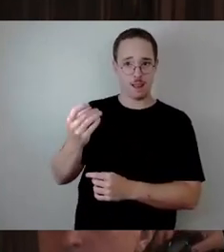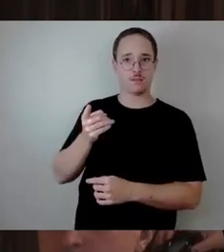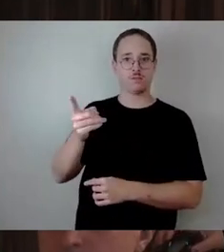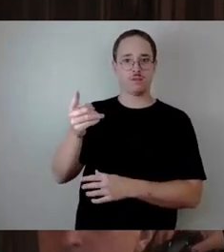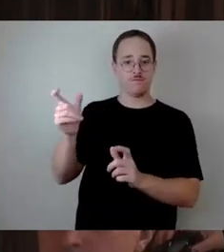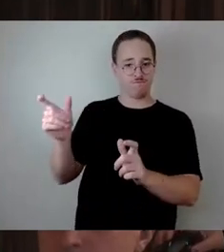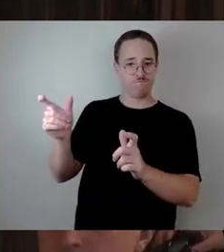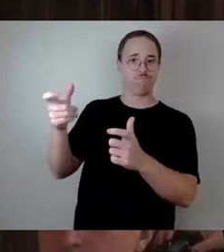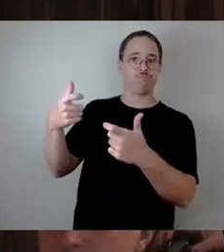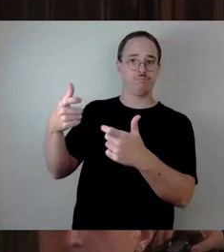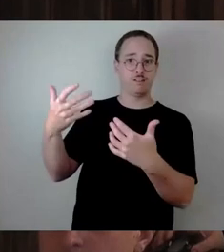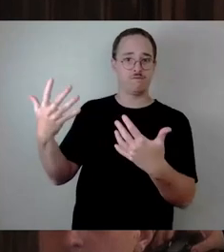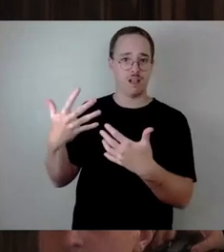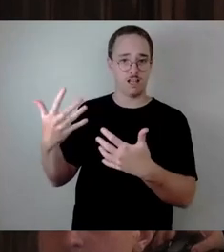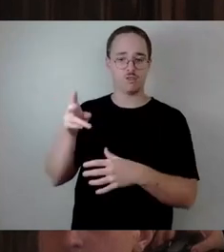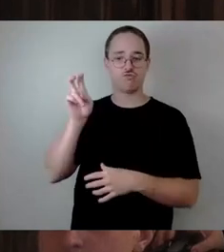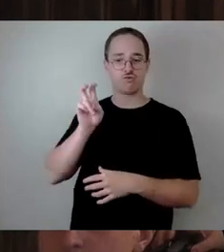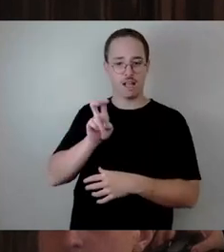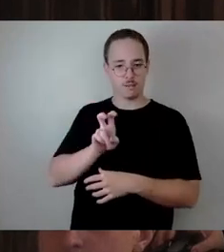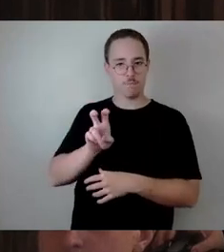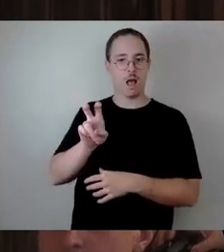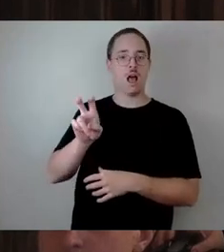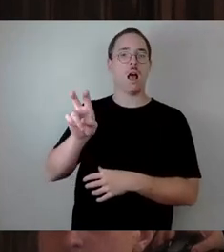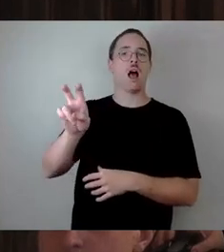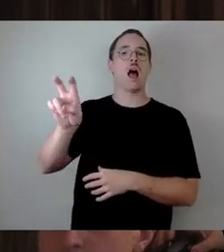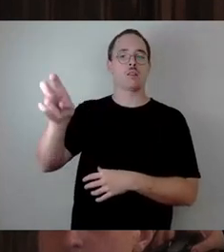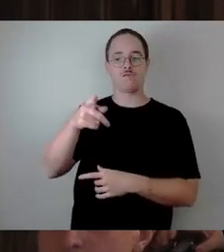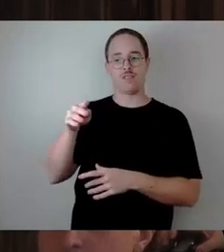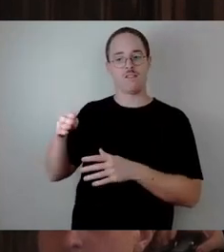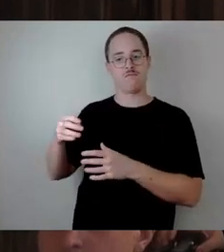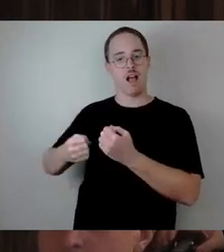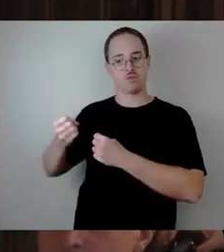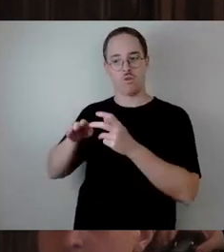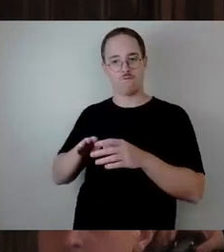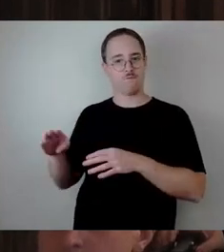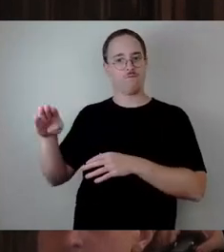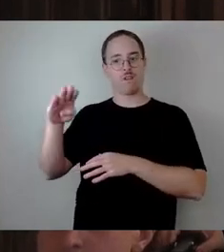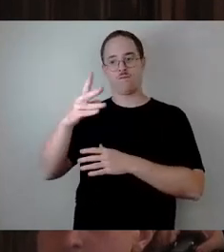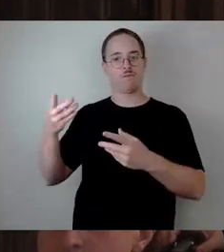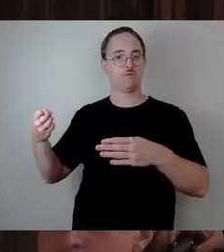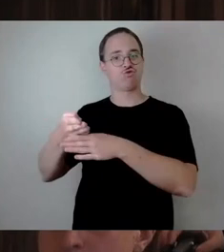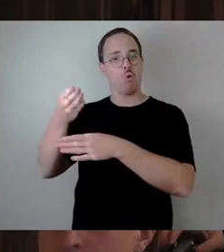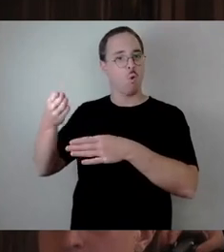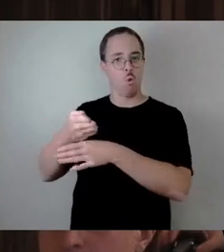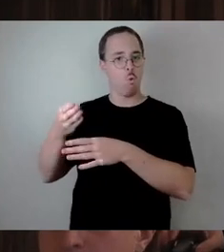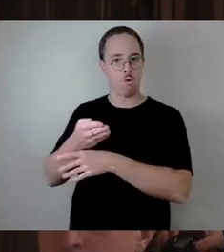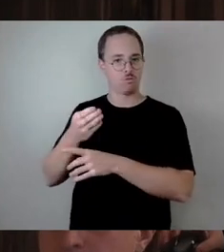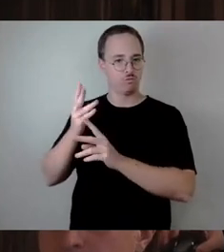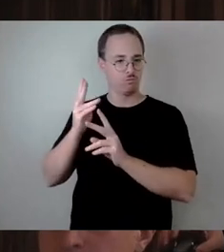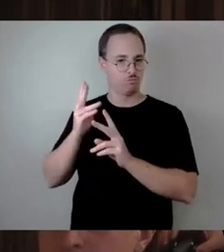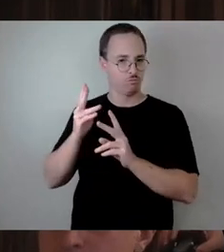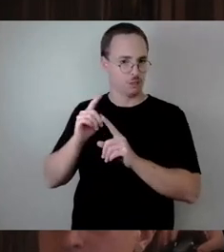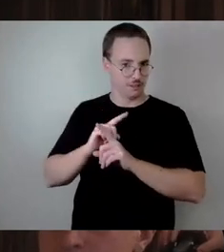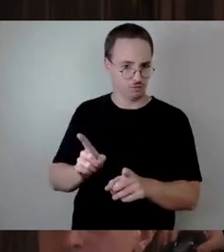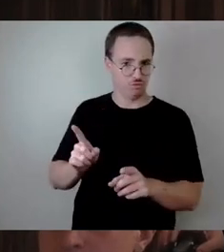nicht durch durchfahrende, rechtswidrig durchfahrende Fahrzeuge behindert wird? Weil sonst kann ich mir eigentlich Ihre Aussage nicht recht erklären.